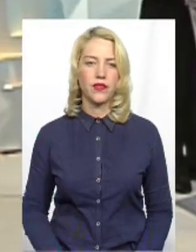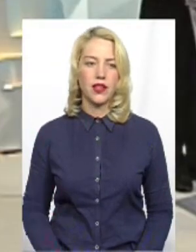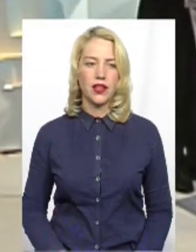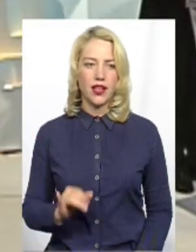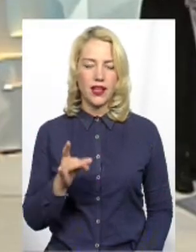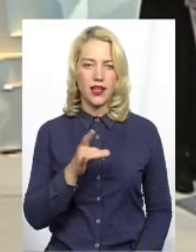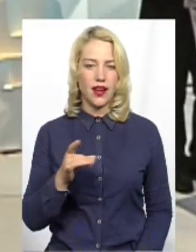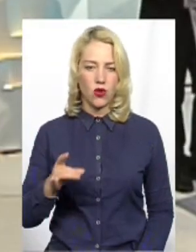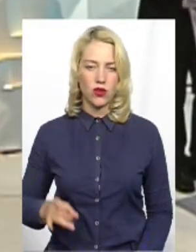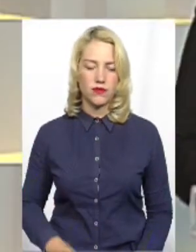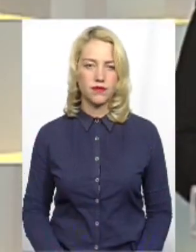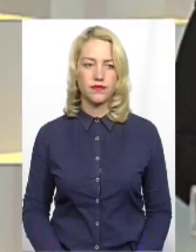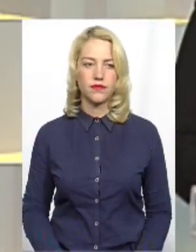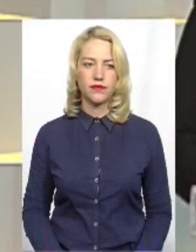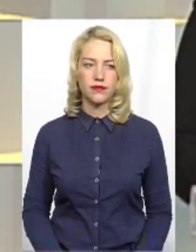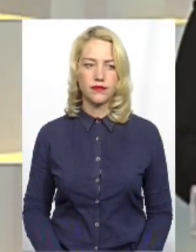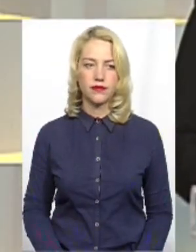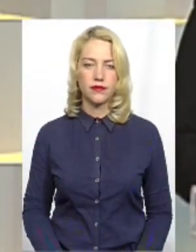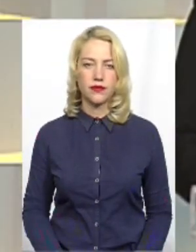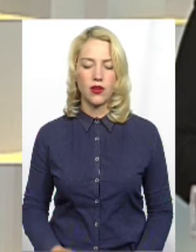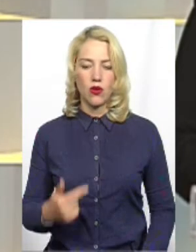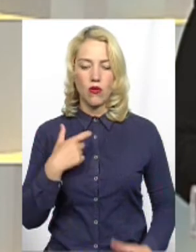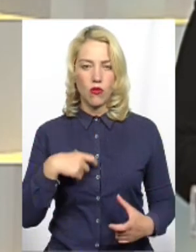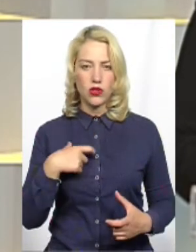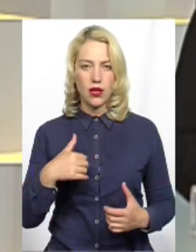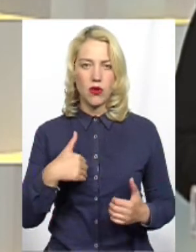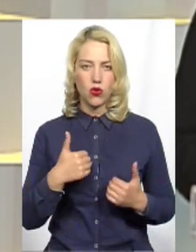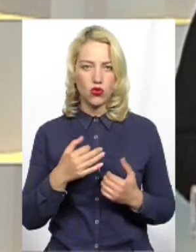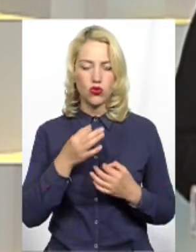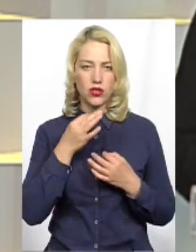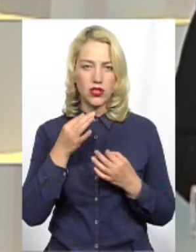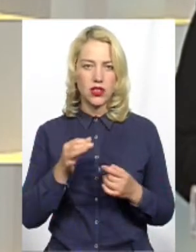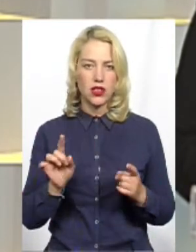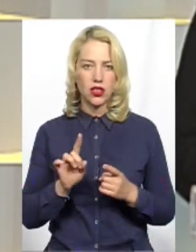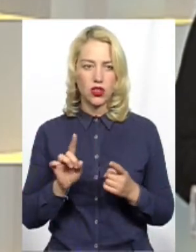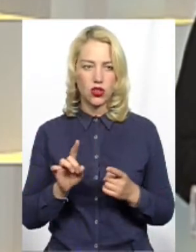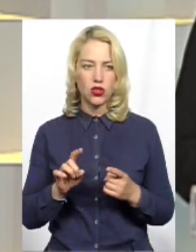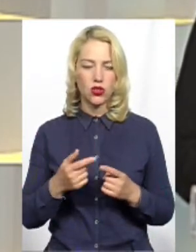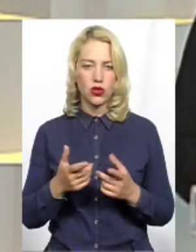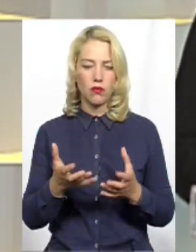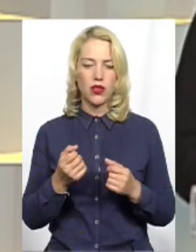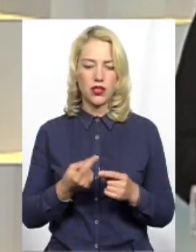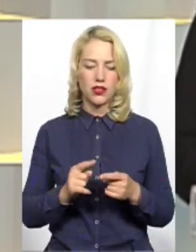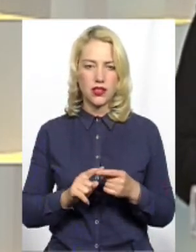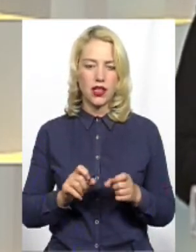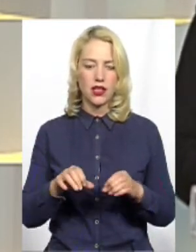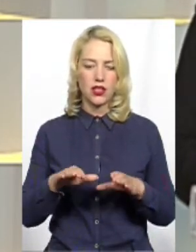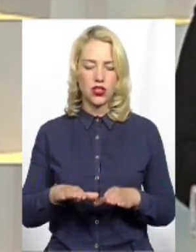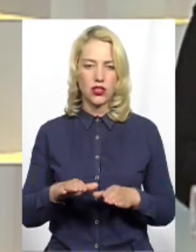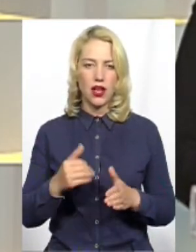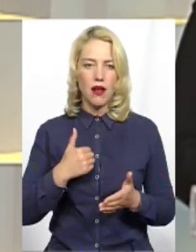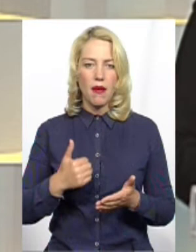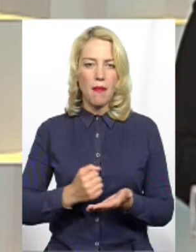райони. Так, і райони. Про себе хочу сказати, що прийняв для себе рішення балотуватися в народні